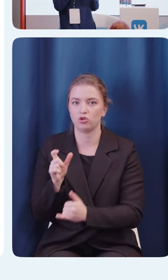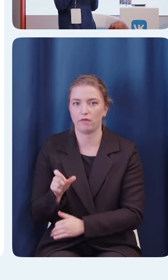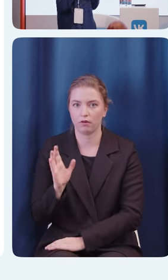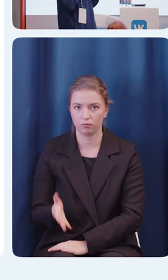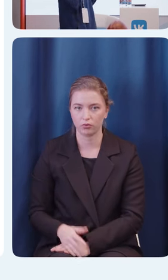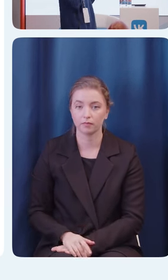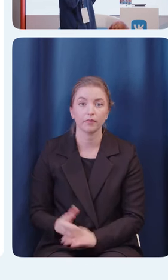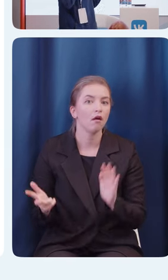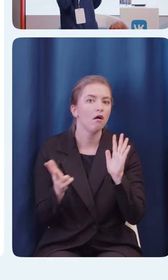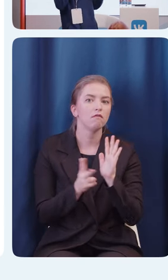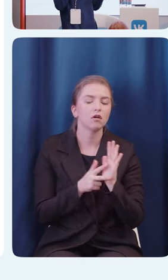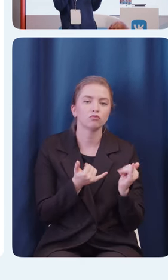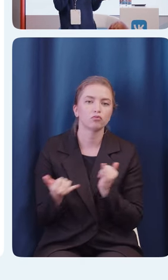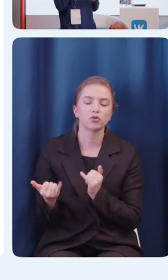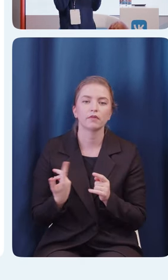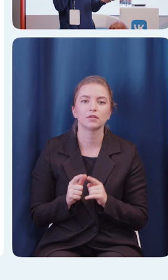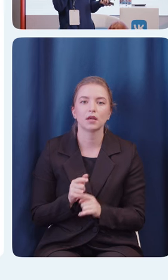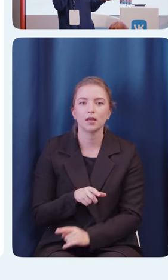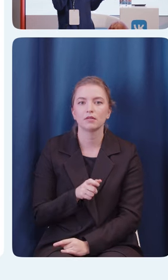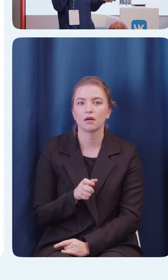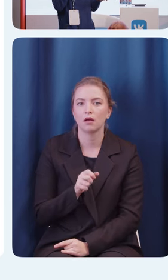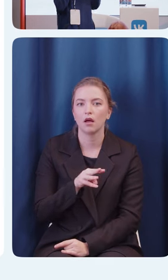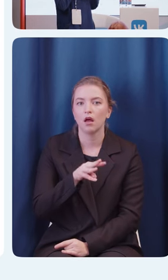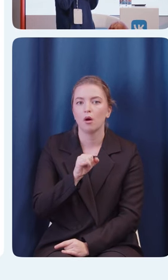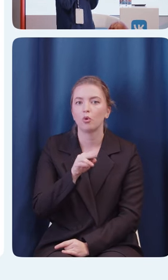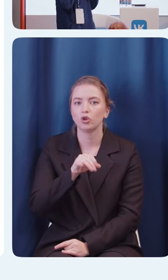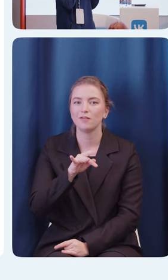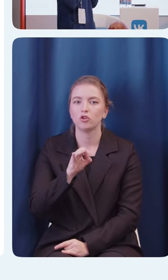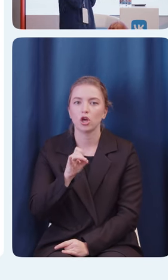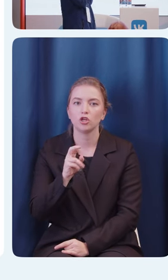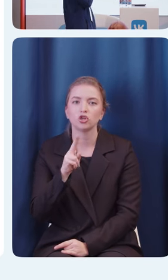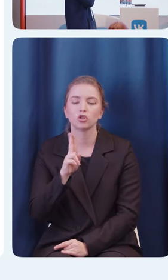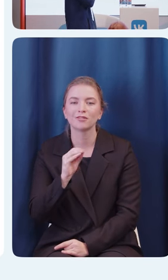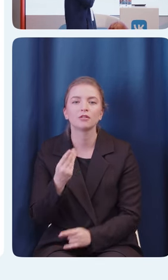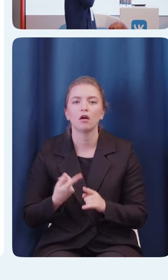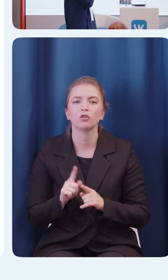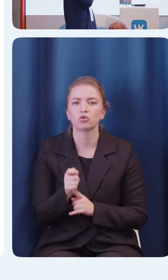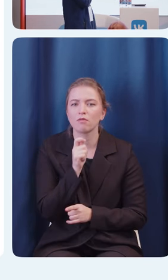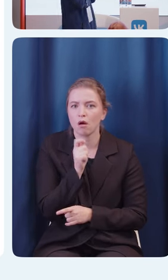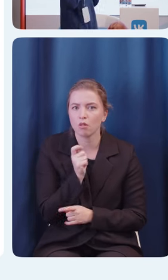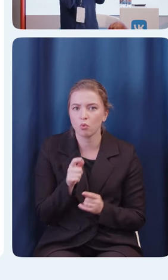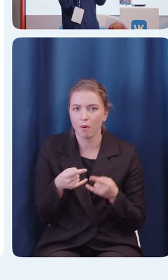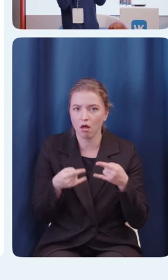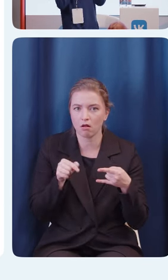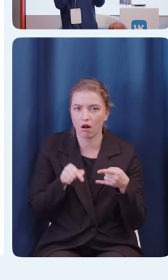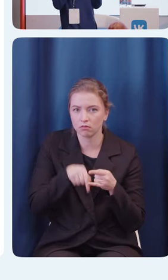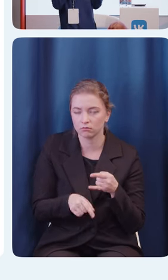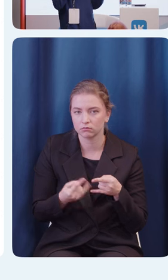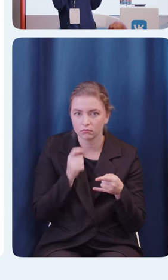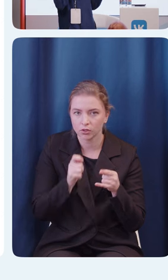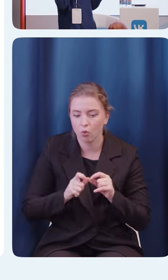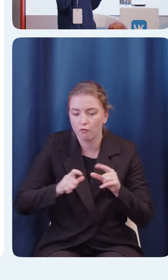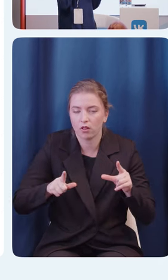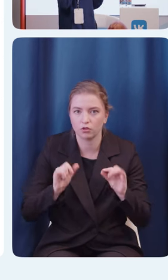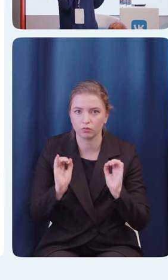Magnification – это экранная лупа, используется для увеличения контента. Девятое – Live Captions. Это